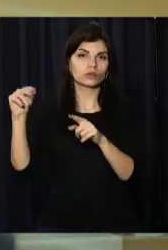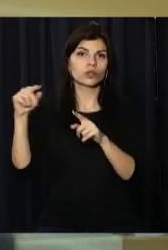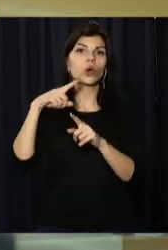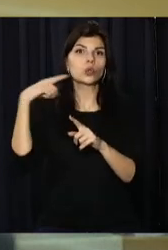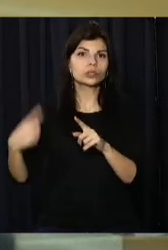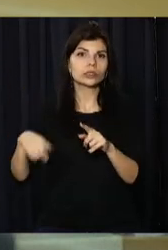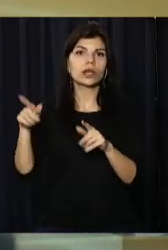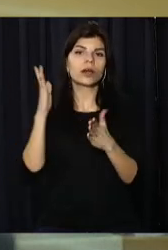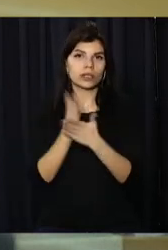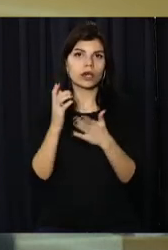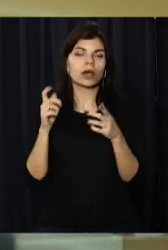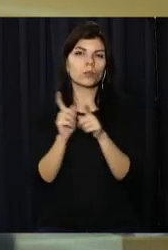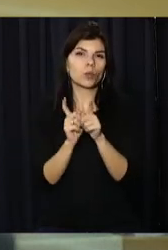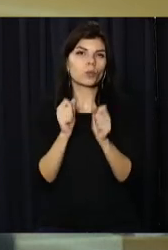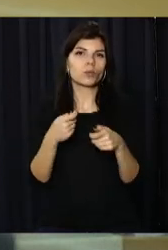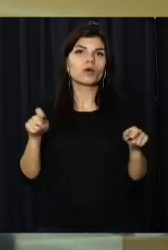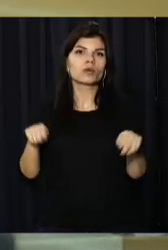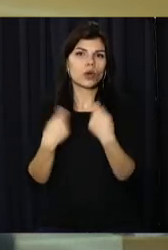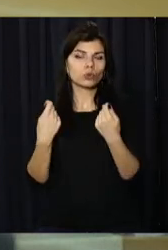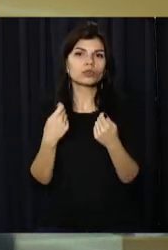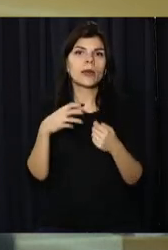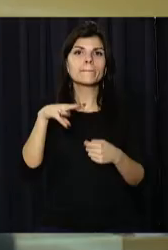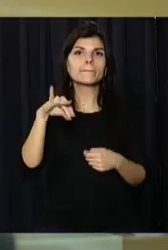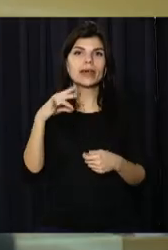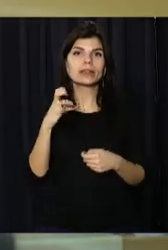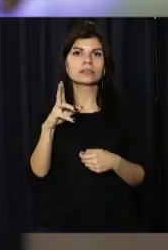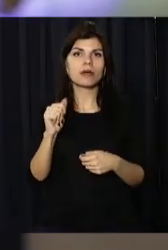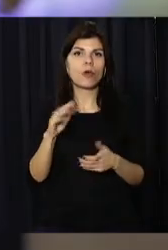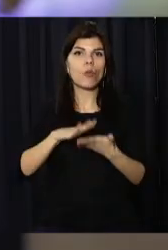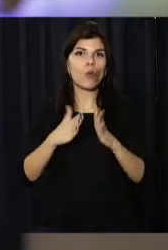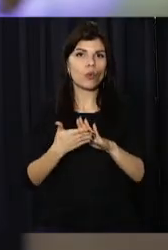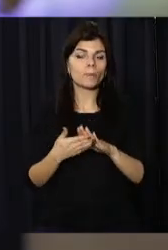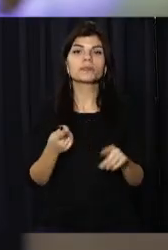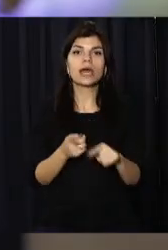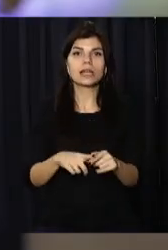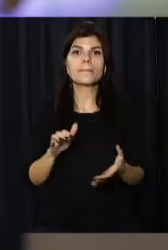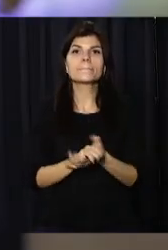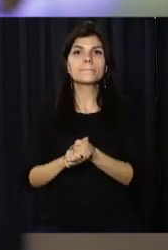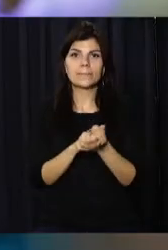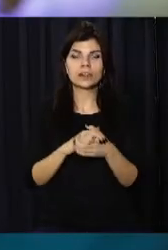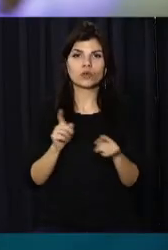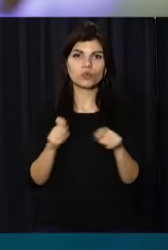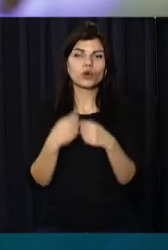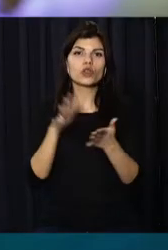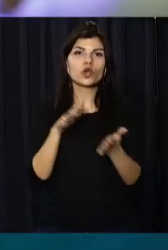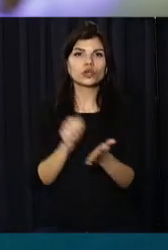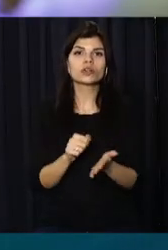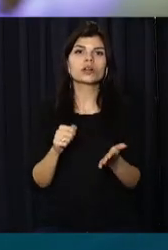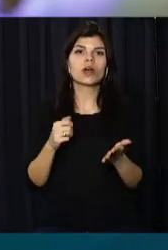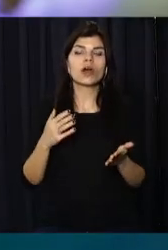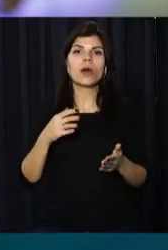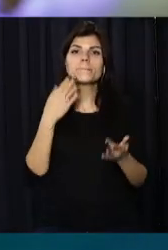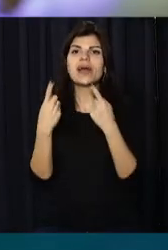Росія одностайно вийшла із Мінської угоди. Це підриває мирні зусилля та руйнує наявні